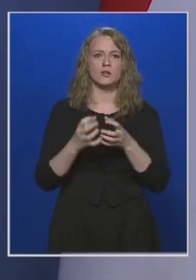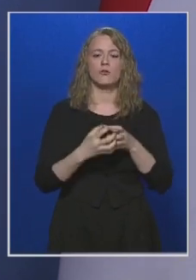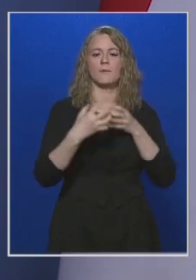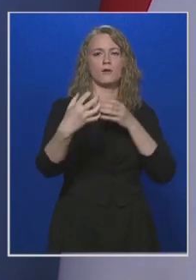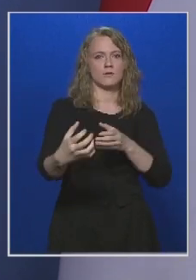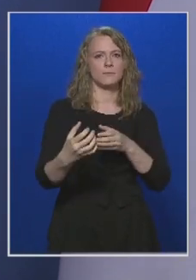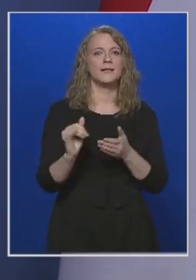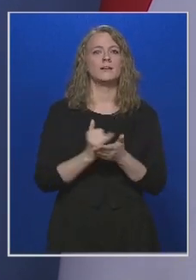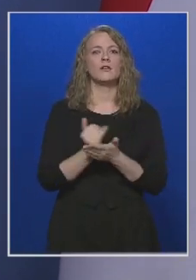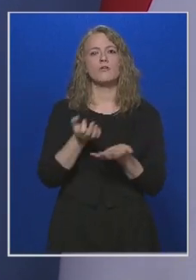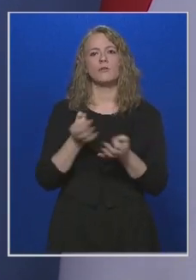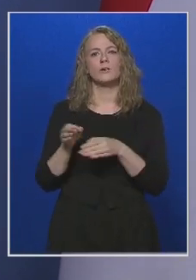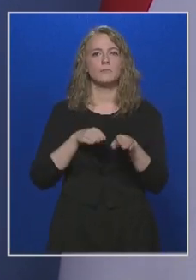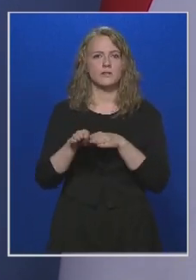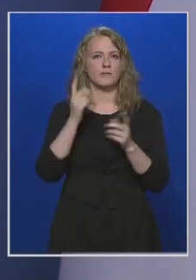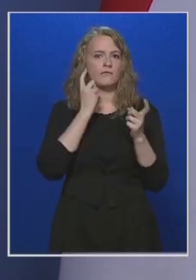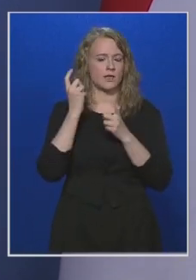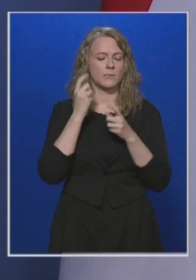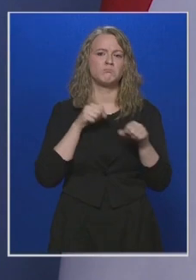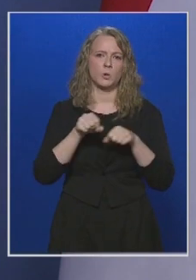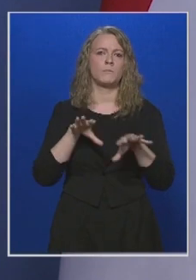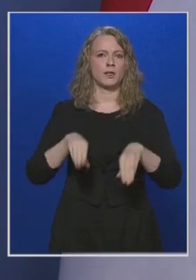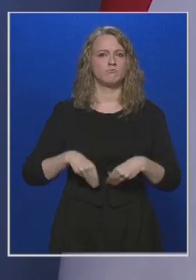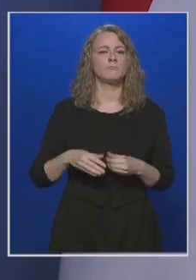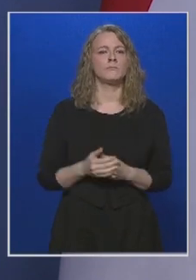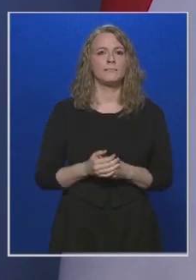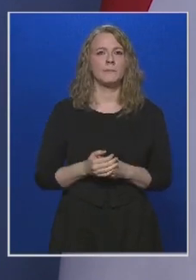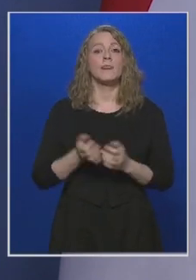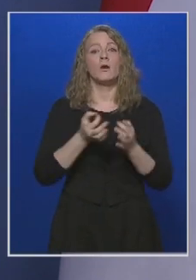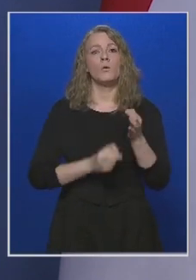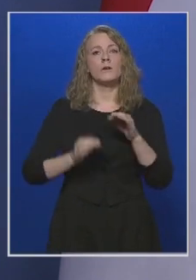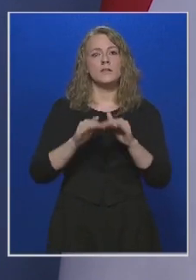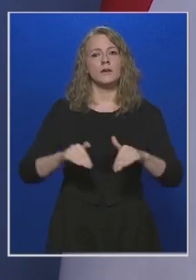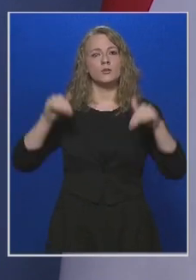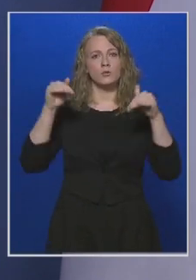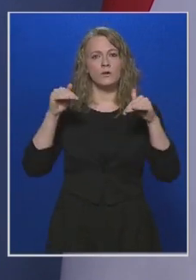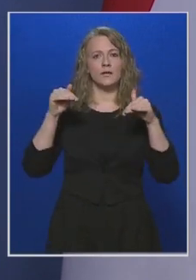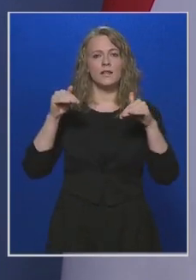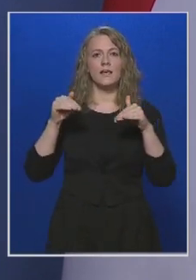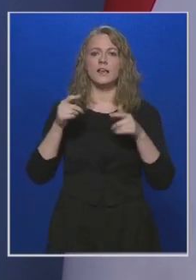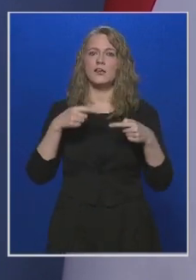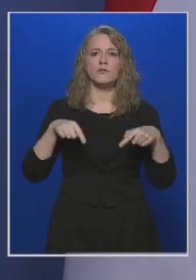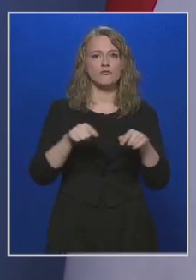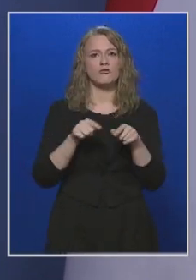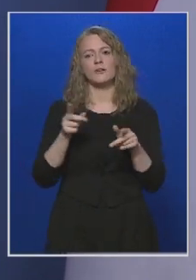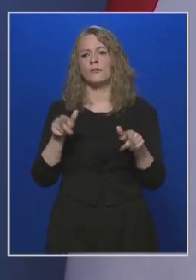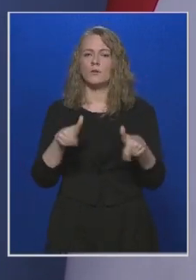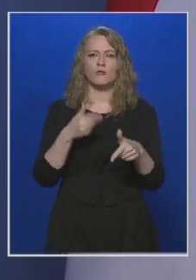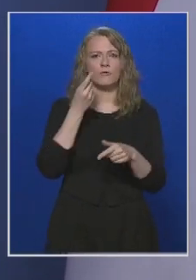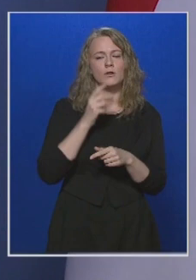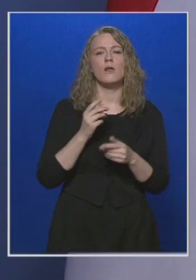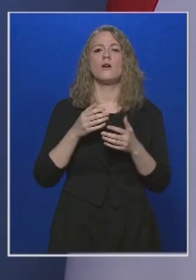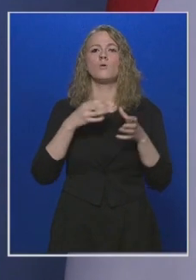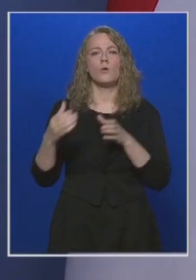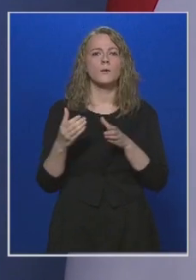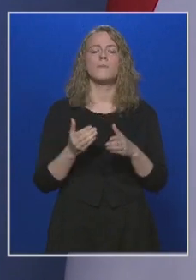volt az igazsági minisztérium véleménye, amelyet a kormány elfogadott, hogy az országgyűlés hatáskörét kiüresíteni, hogyha a kormány újra és